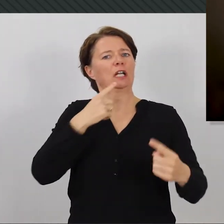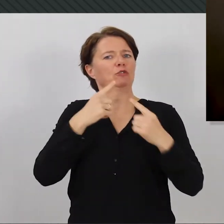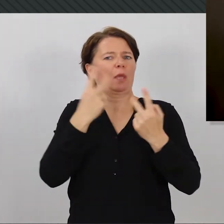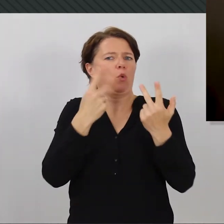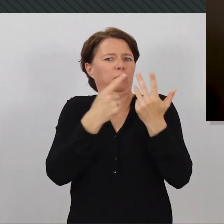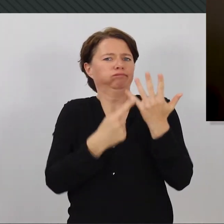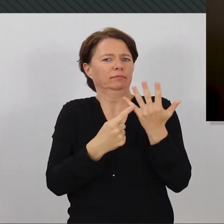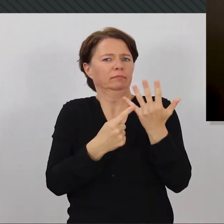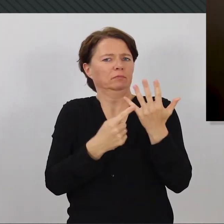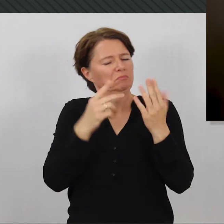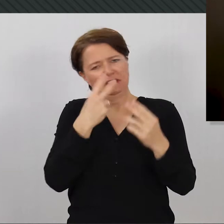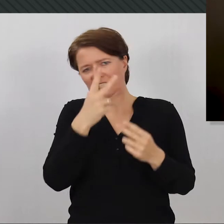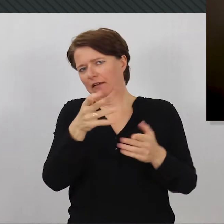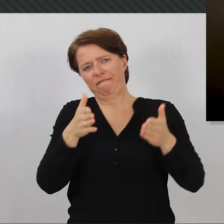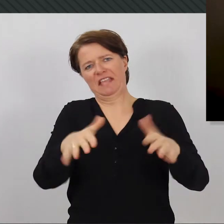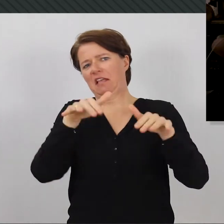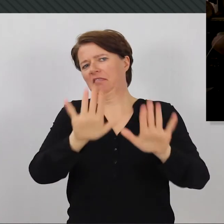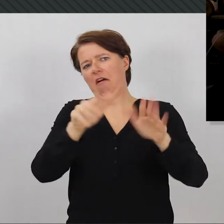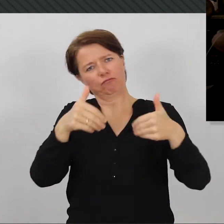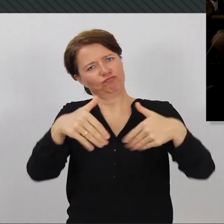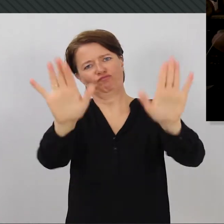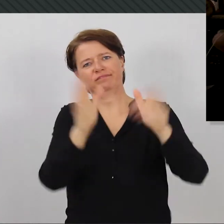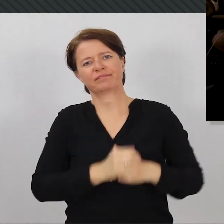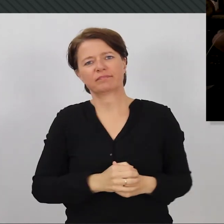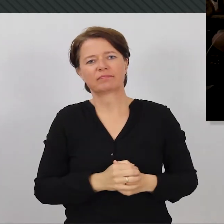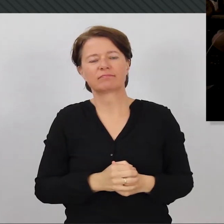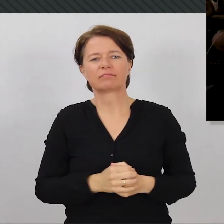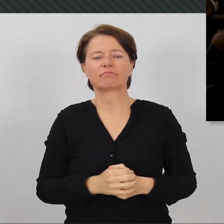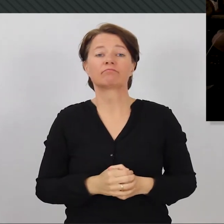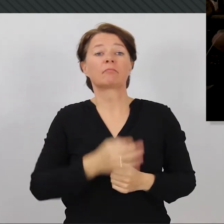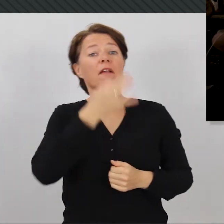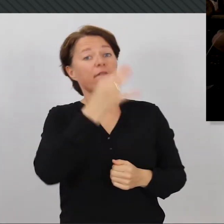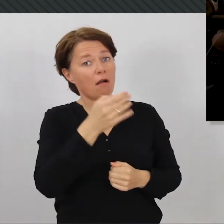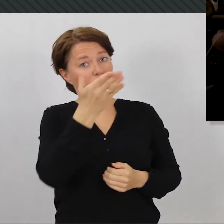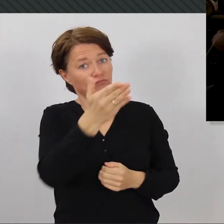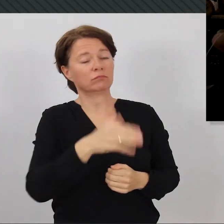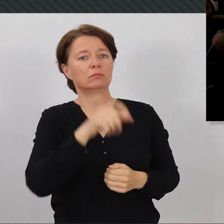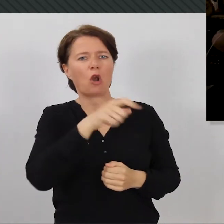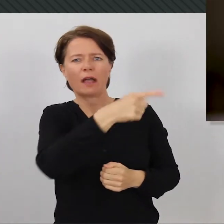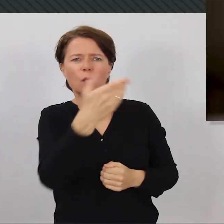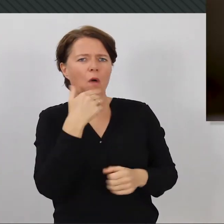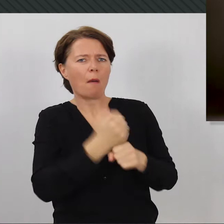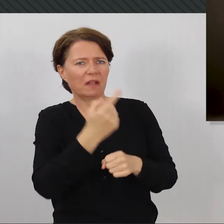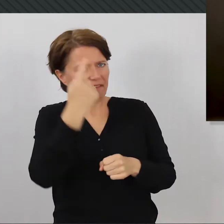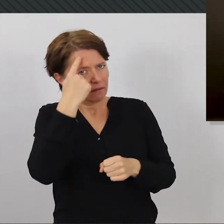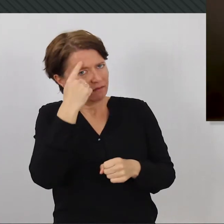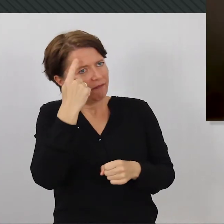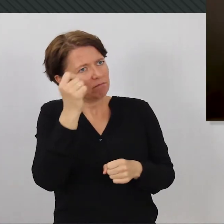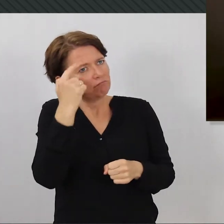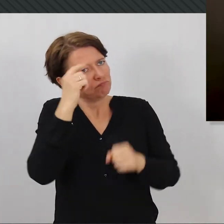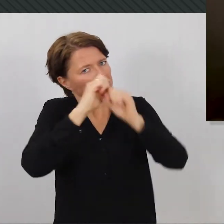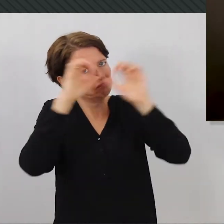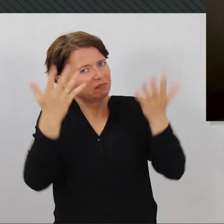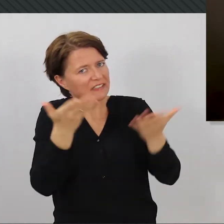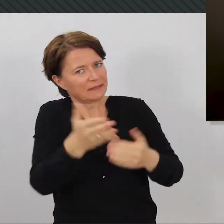oder zwingen zu den oder den Vorstellungsgesprächen, Sie gehen da einen guten Weg. Was denkst du über Leute, die keinen Job haben? Nun ja, ich habe das selber